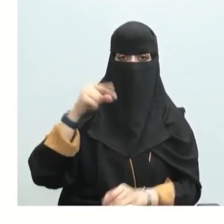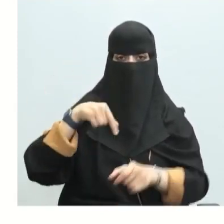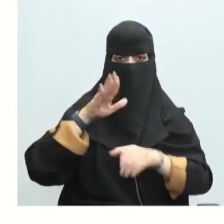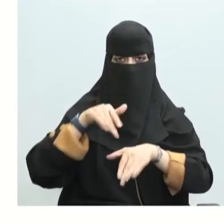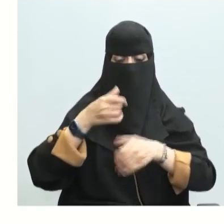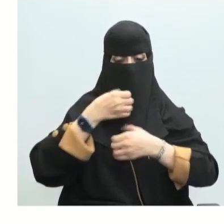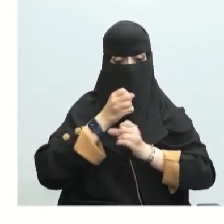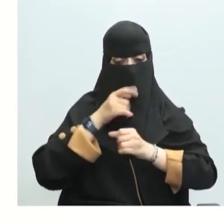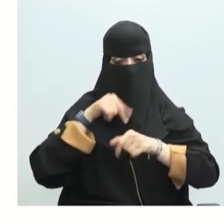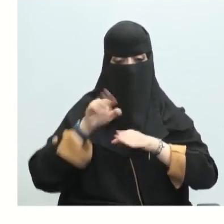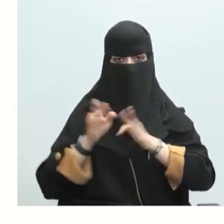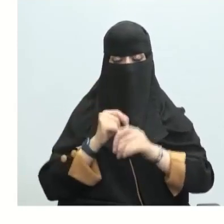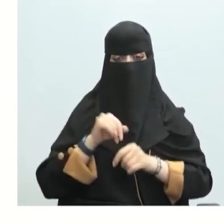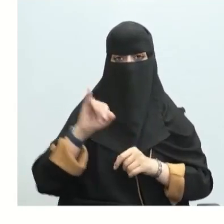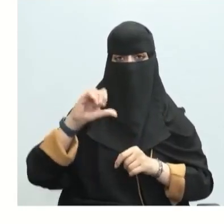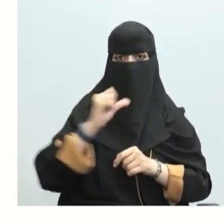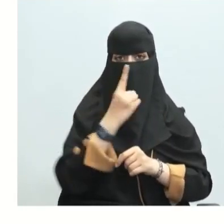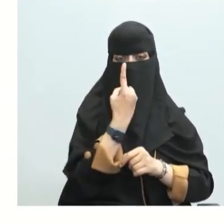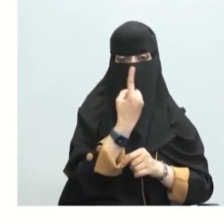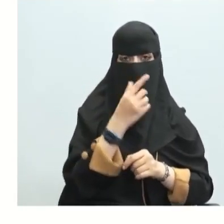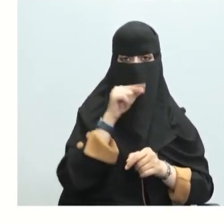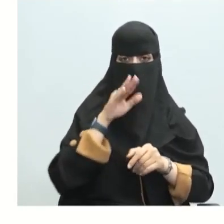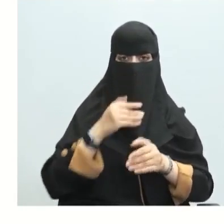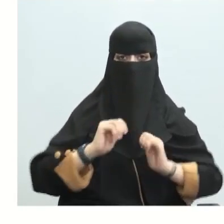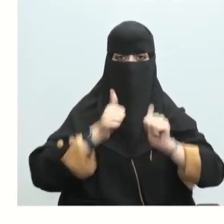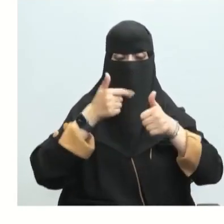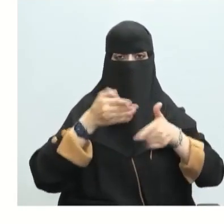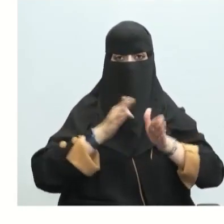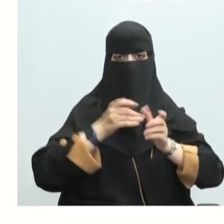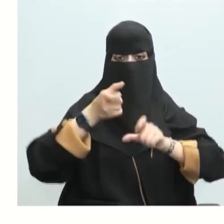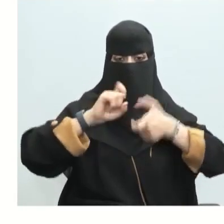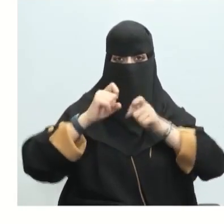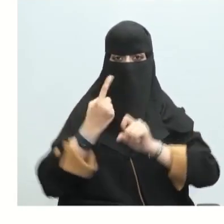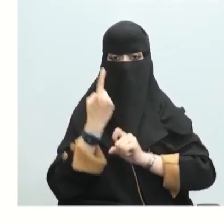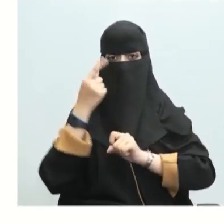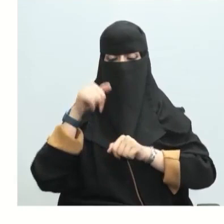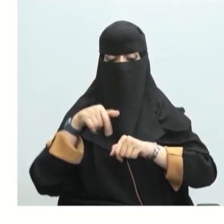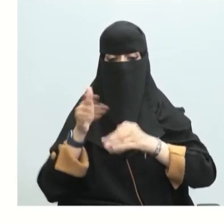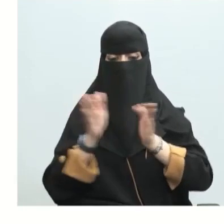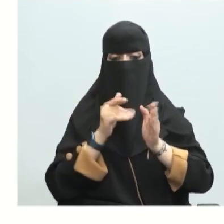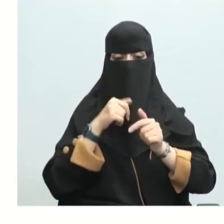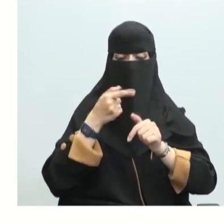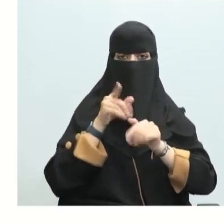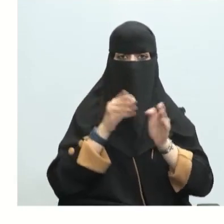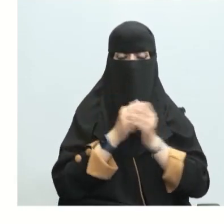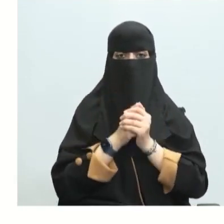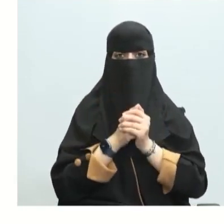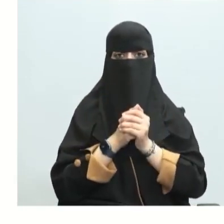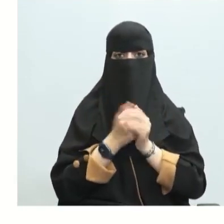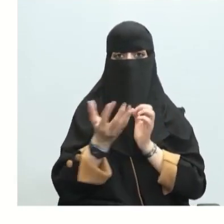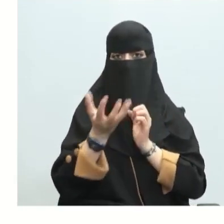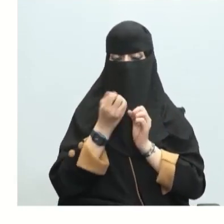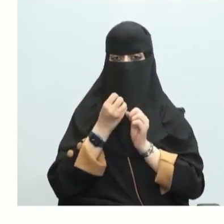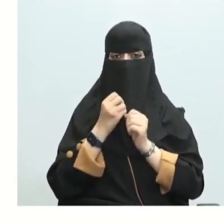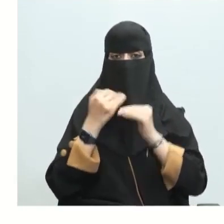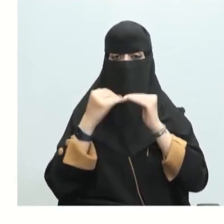في المختبر مول واحد منه عندما أقوم بتكوين مول واحد من ثاني أكسيد النيتروجين احتجت